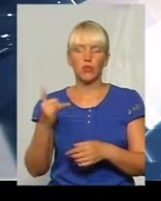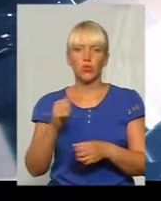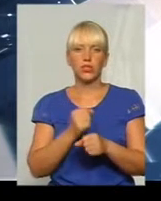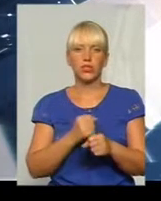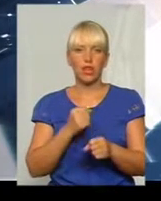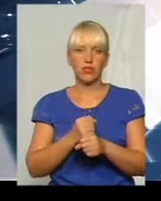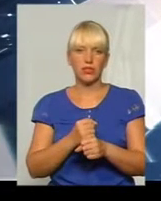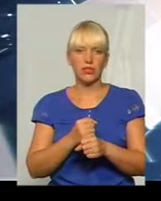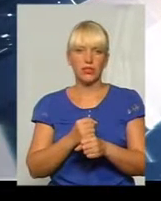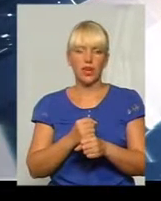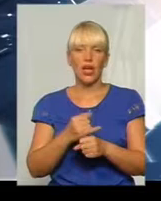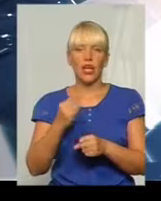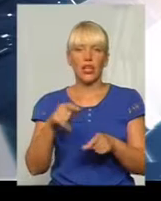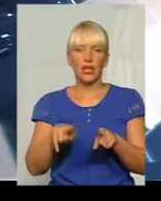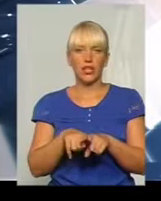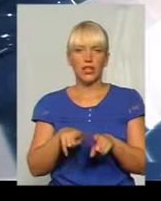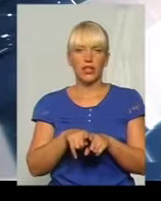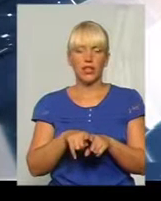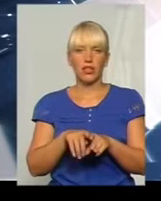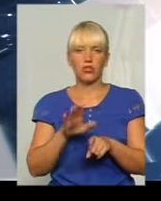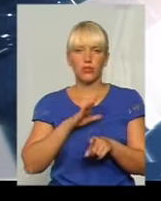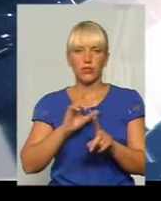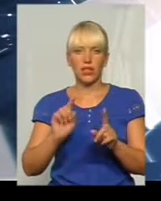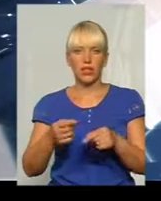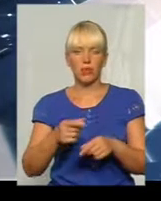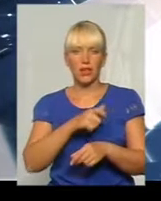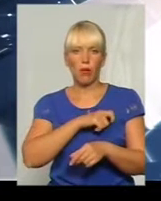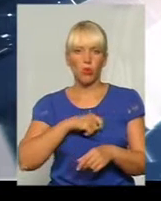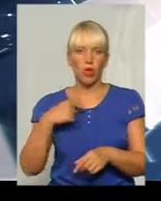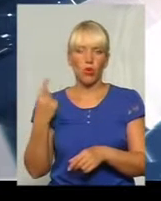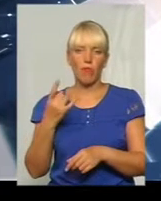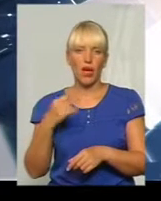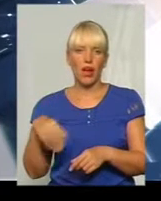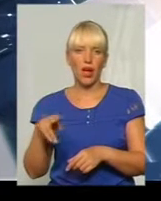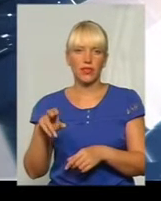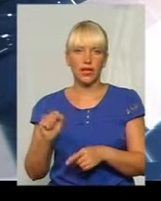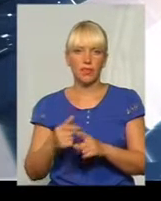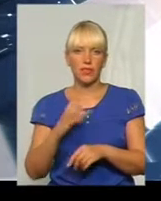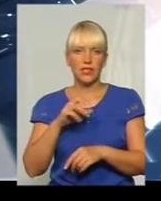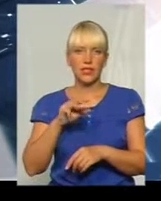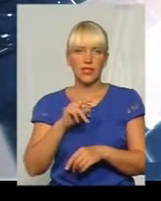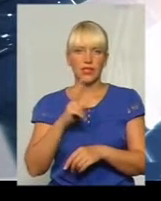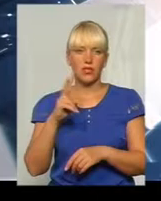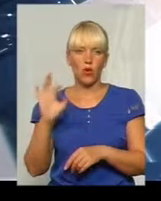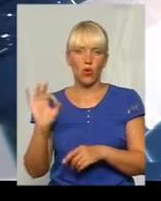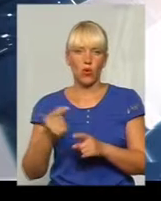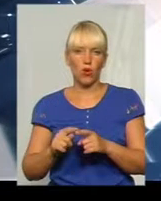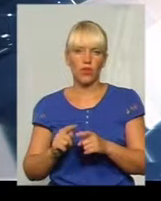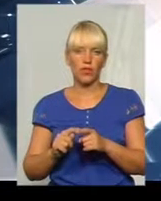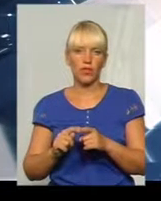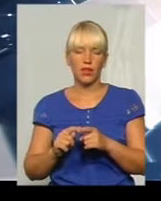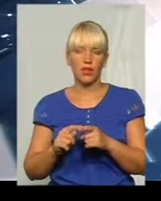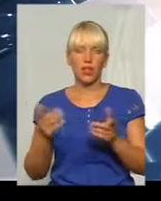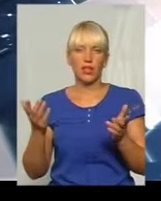пасажію. Катати у них затрігували відпустити обласного враження Пляцького, Глєцького Паталфару,